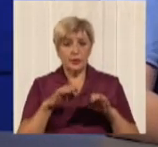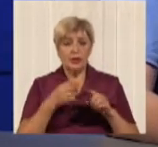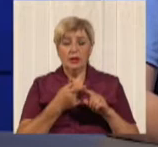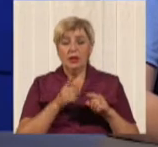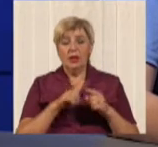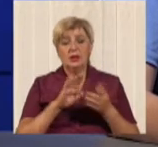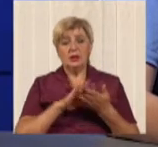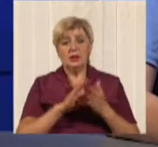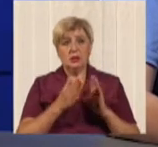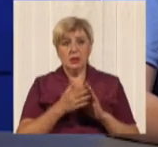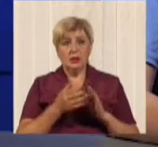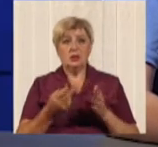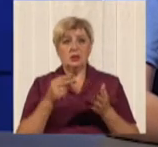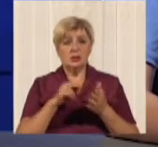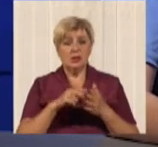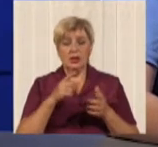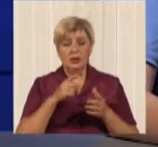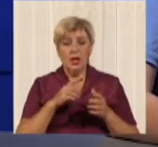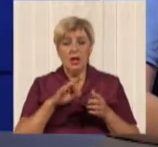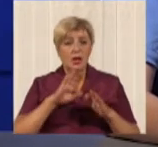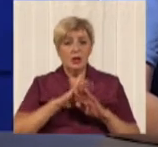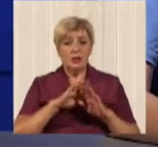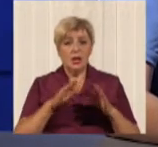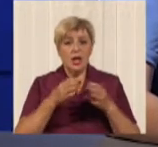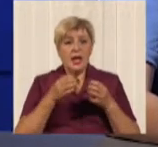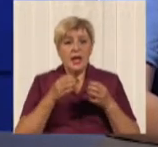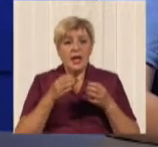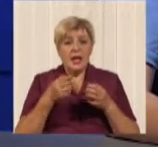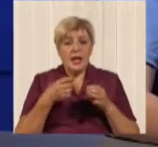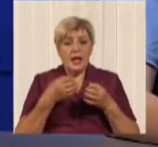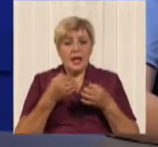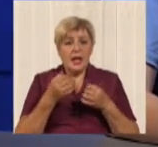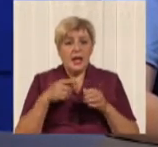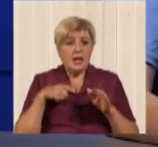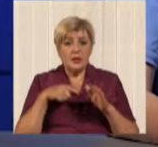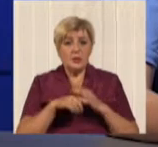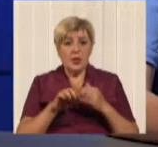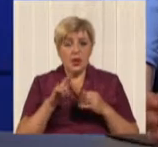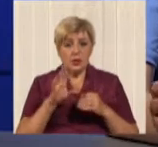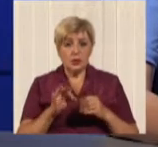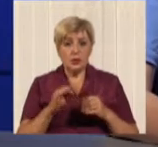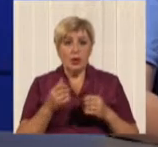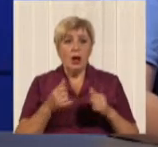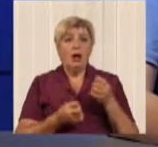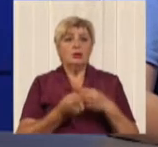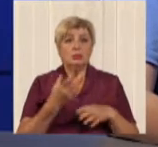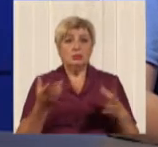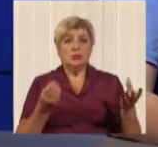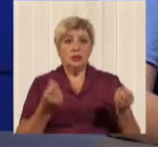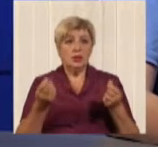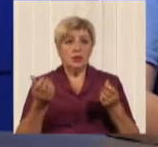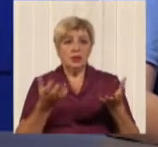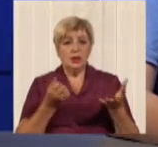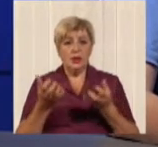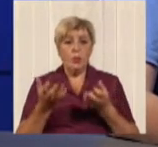неизбежно. Тобто вже все розуміли, що відкуде це діння придеться брати, причем це діння весьма великі, сумма там з 8 нулями,